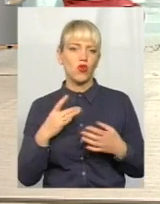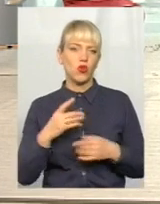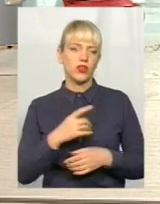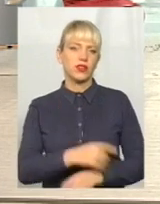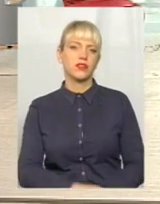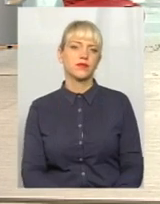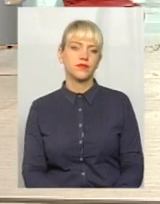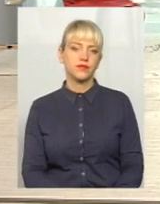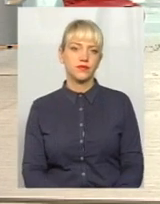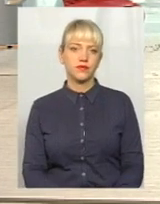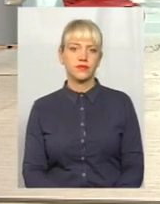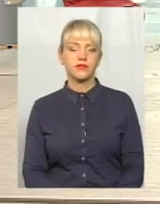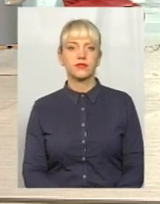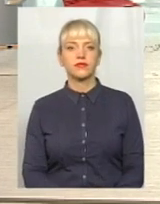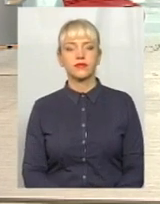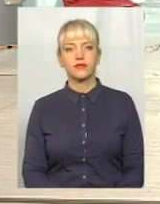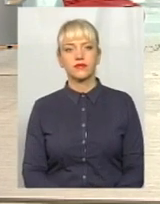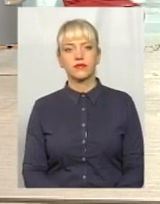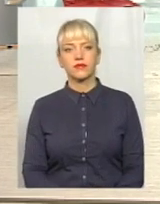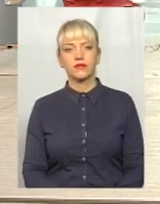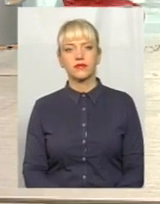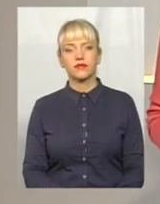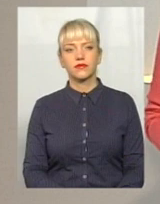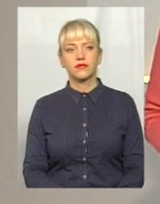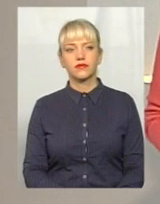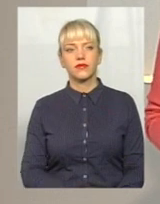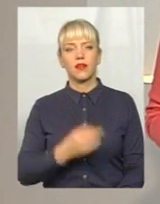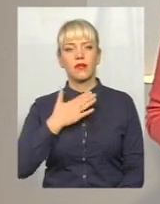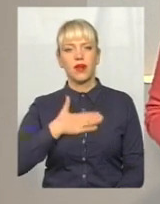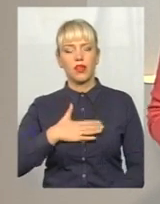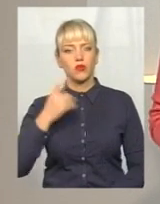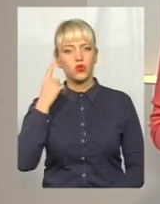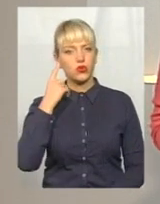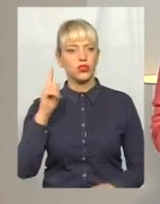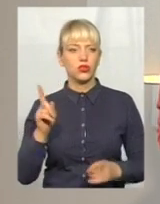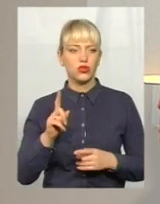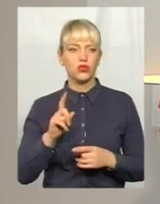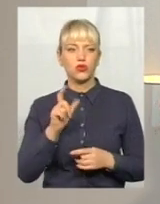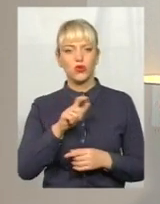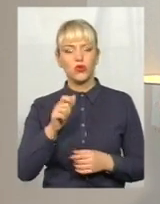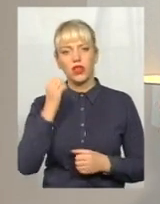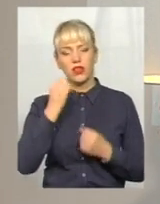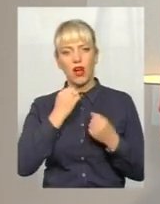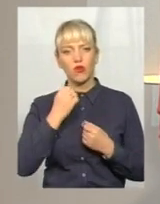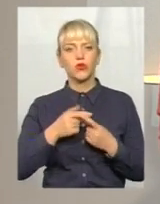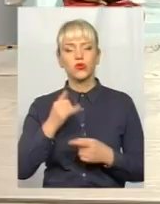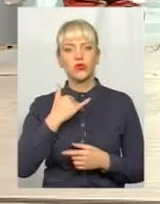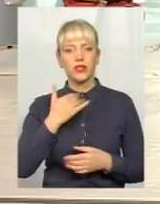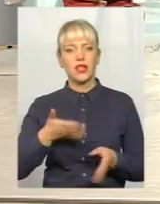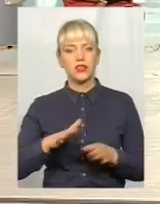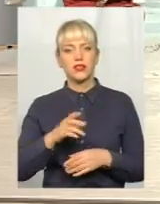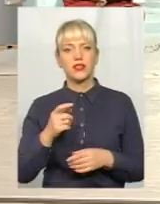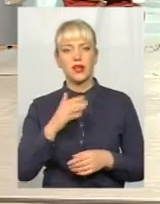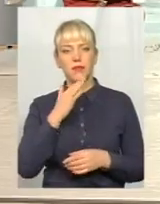Дякую за ваші емоції. Дуже приємно, насправді, чути, що люди дякують. Але в нас лишилось не так